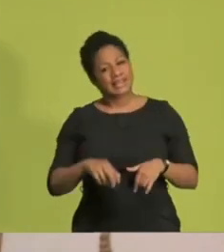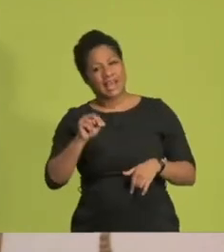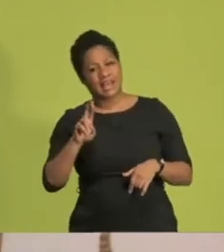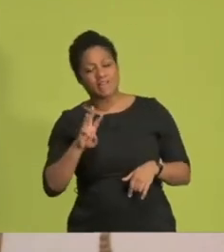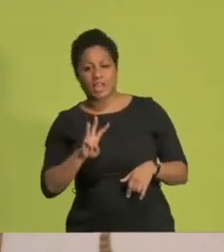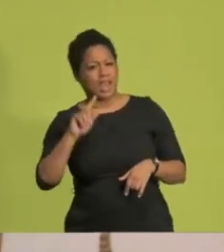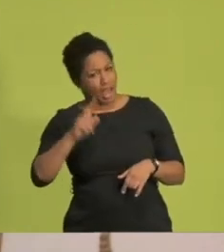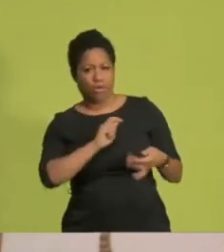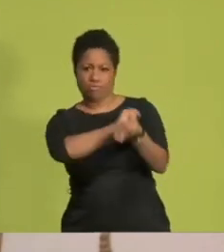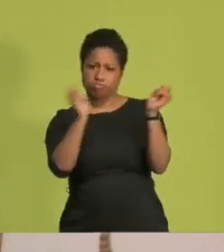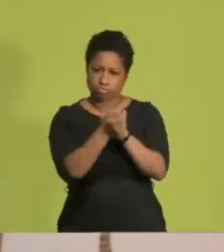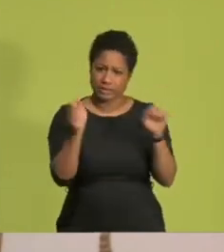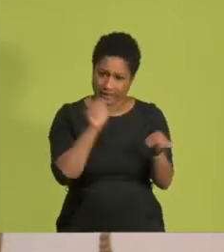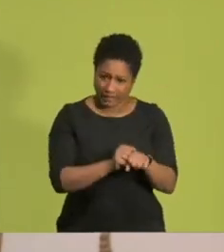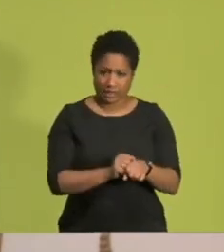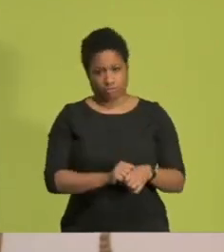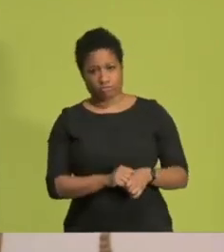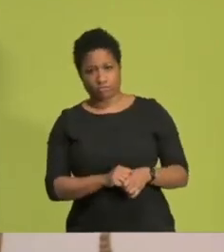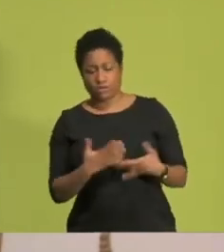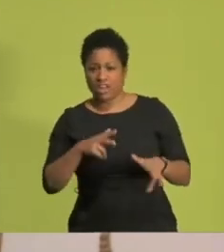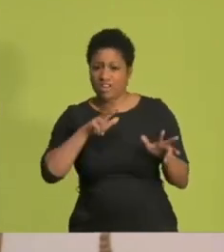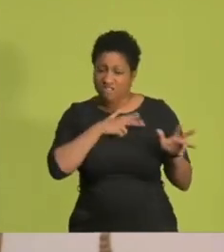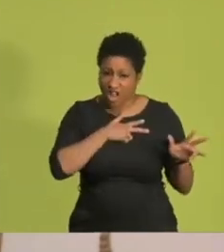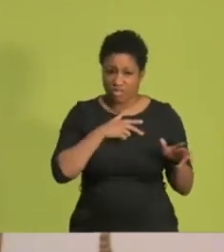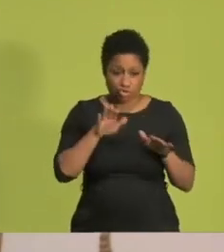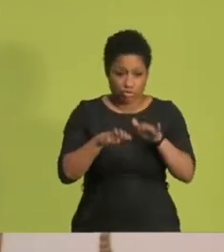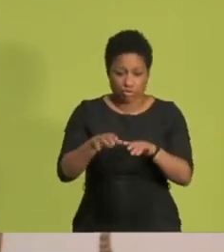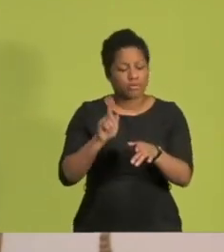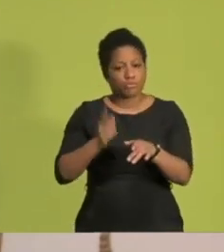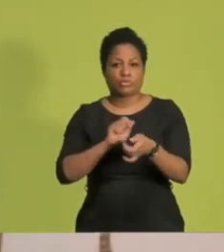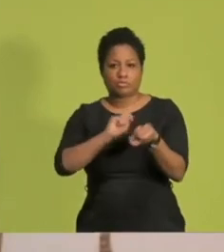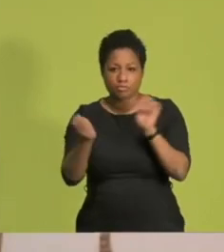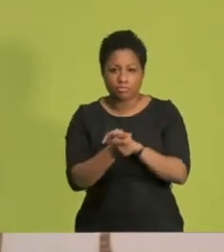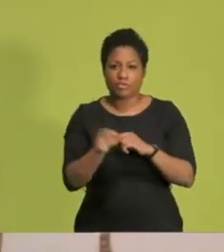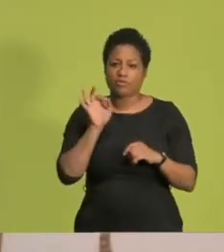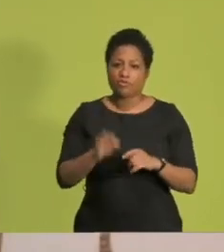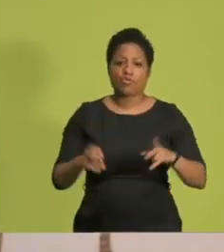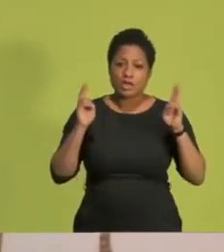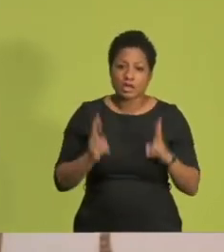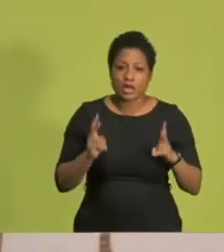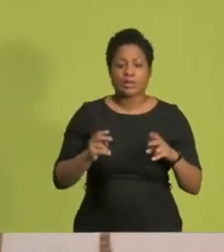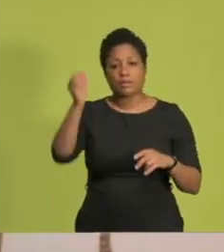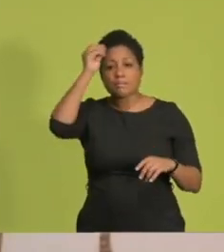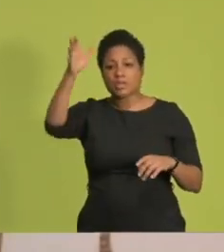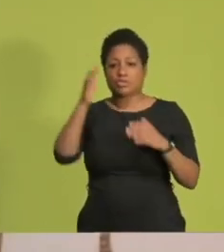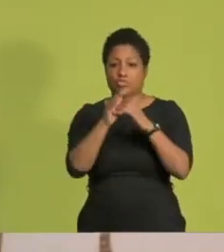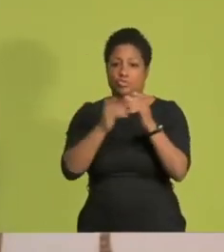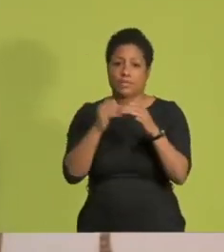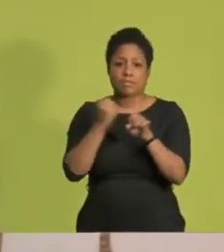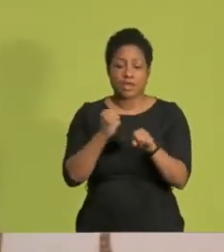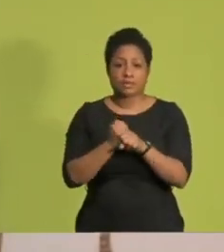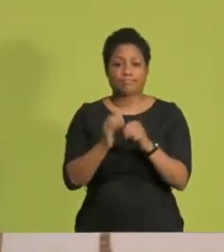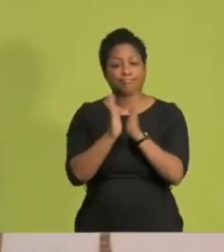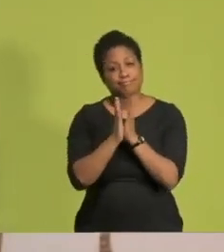nachziehen und längst überfällige Schritte gemeinsam für ein zeitgemäßes und gerechteres Bildungssystem gehen. Und dafür